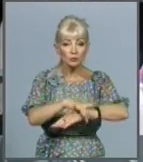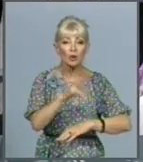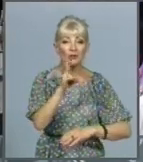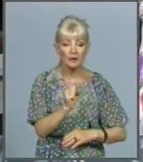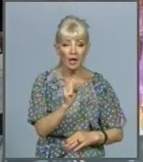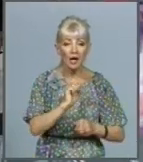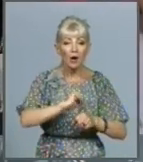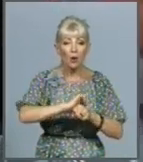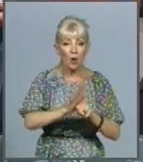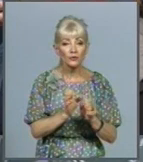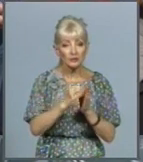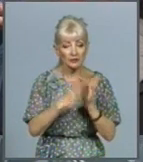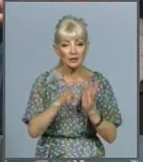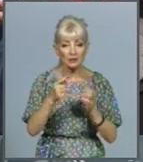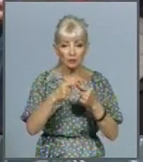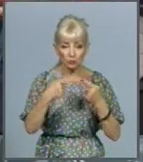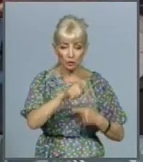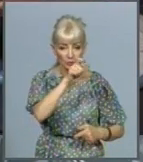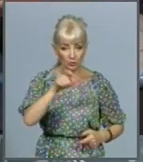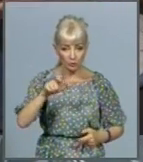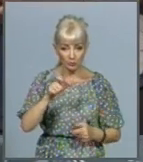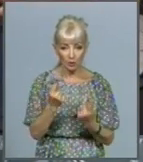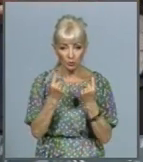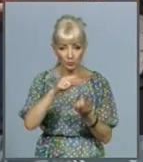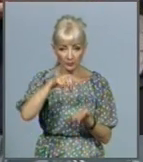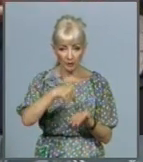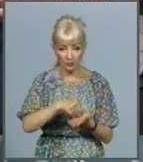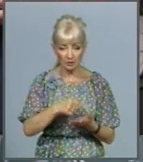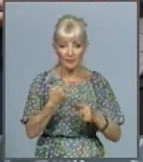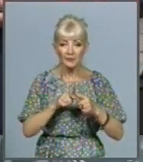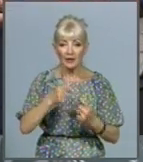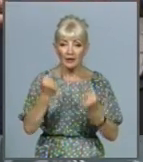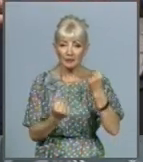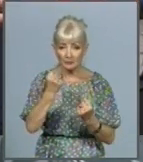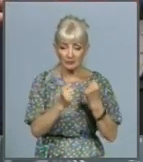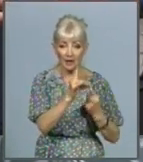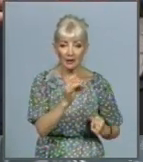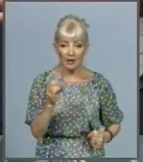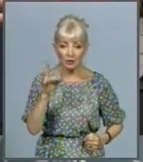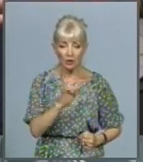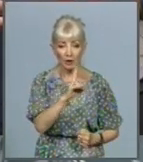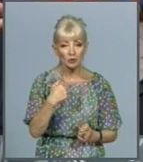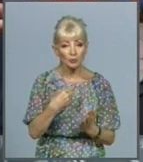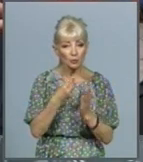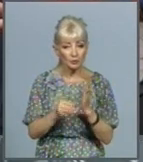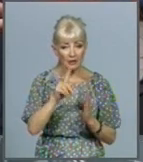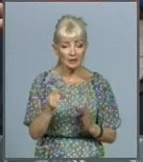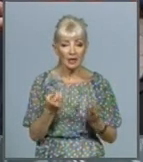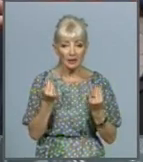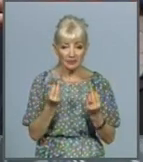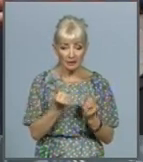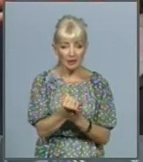жителями мегаполісу. Це автомобілі марки Рено, який ми закупили за гроші Резервного фонду